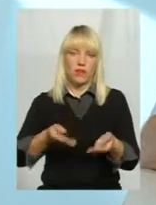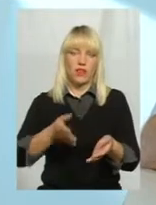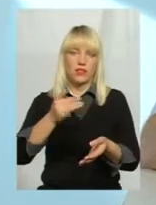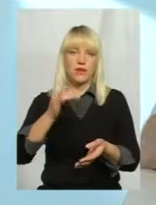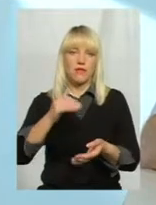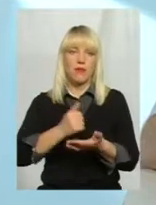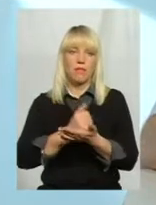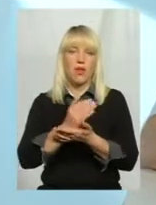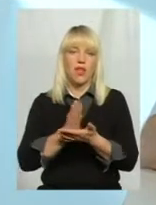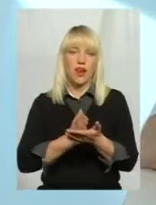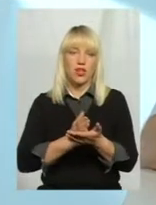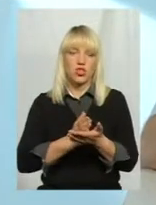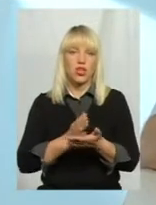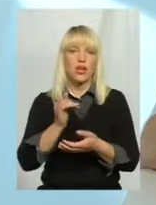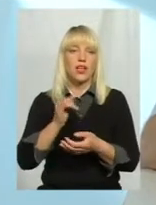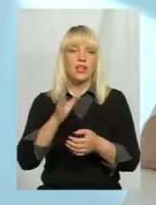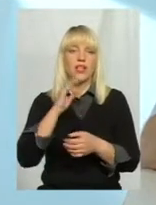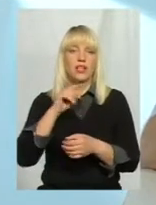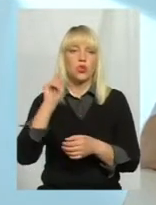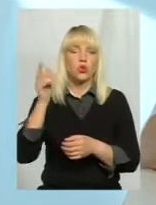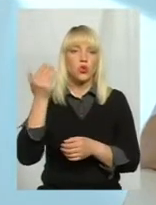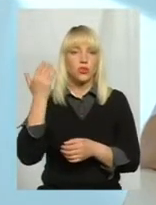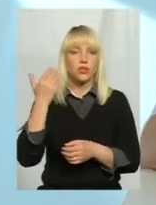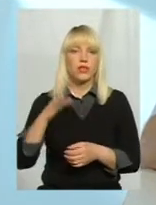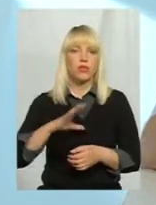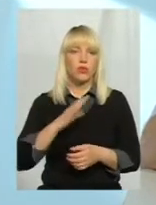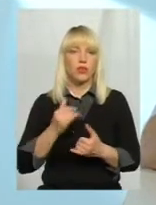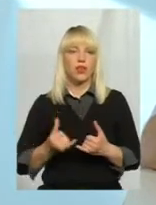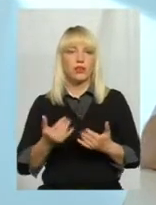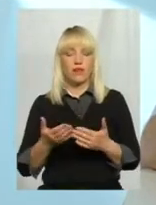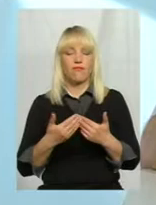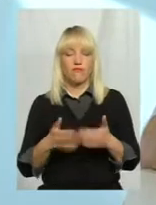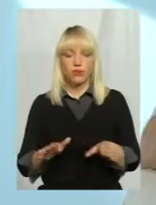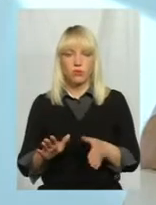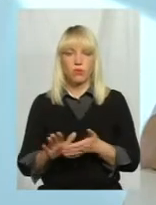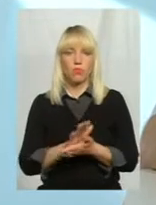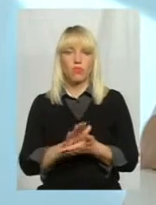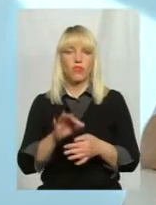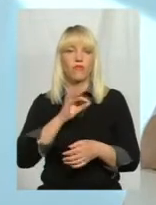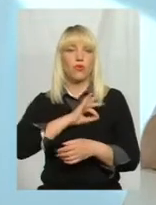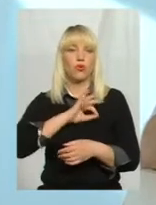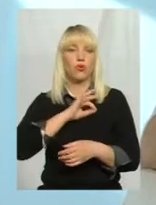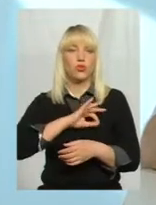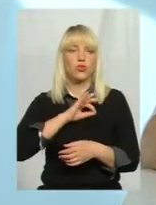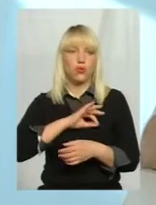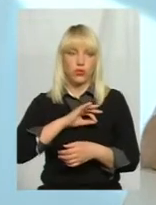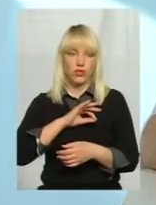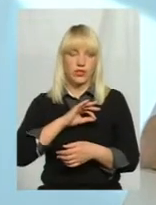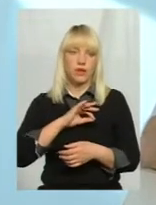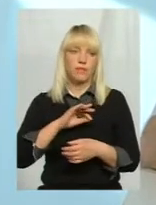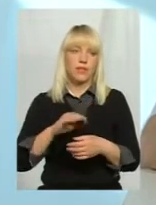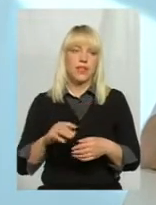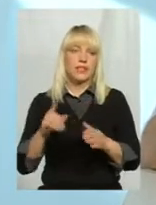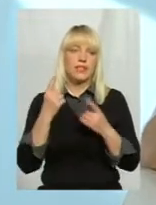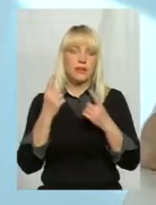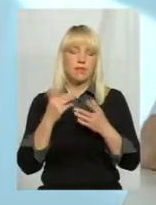в воді, і тоді була для оцього випуску і промивки використовувалася значно більша